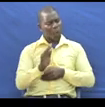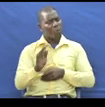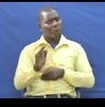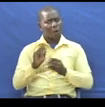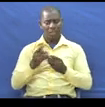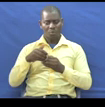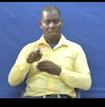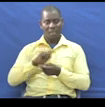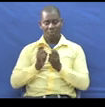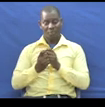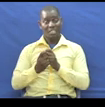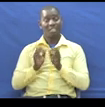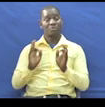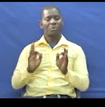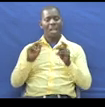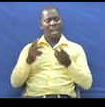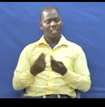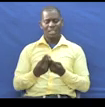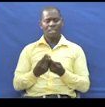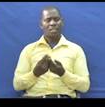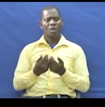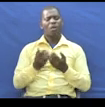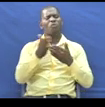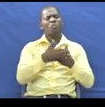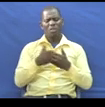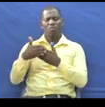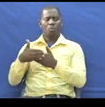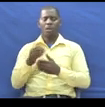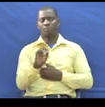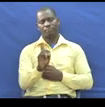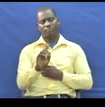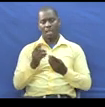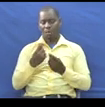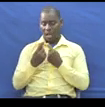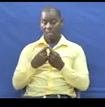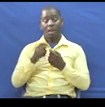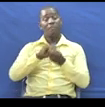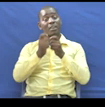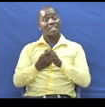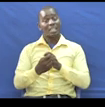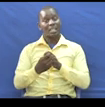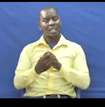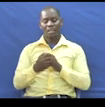Kuenda Kwenye Lugachanzi Lakini Hafungu Na Ile Miundo Na Wanasema Hapa Mfasiri Ndipo Anapo Kua Huru